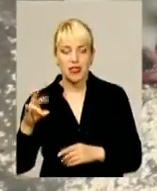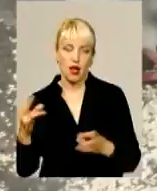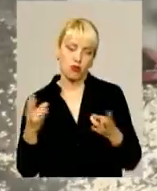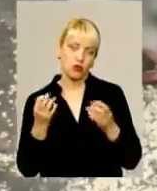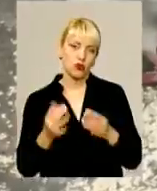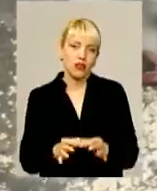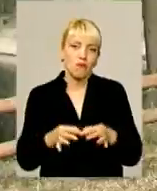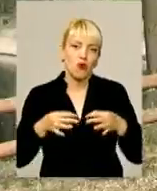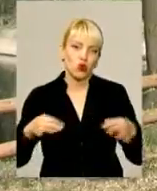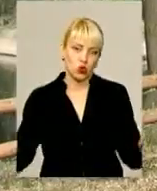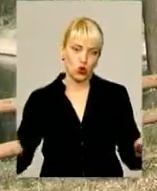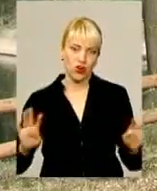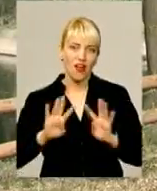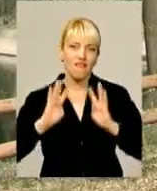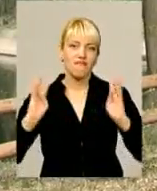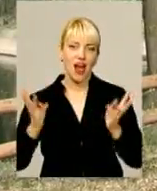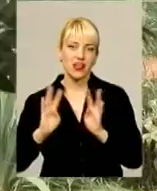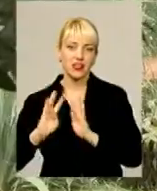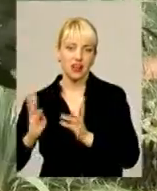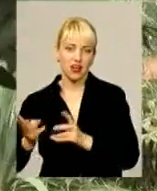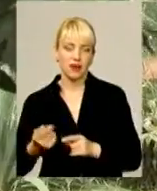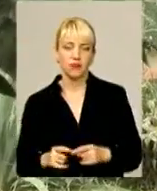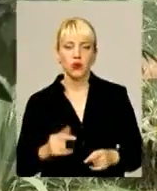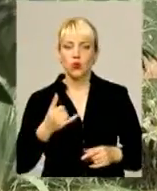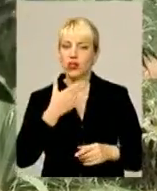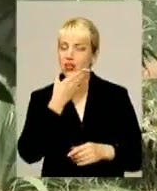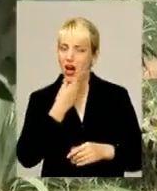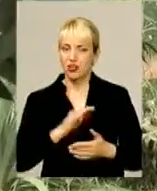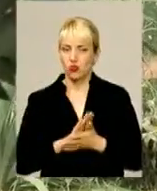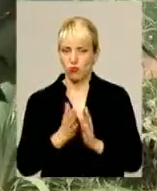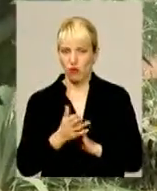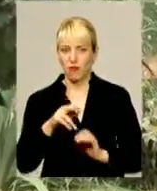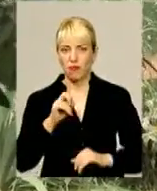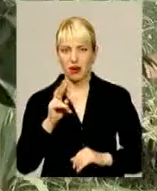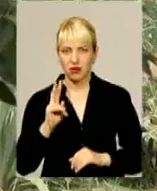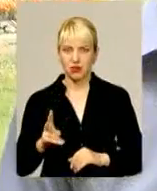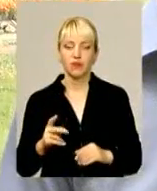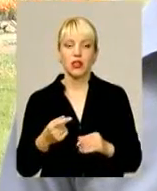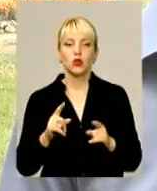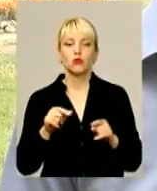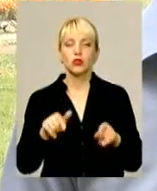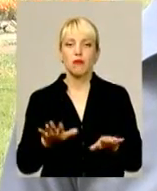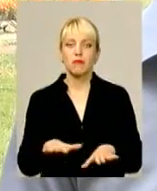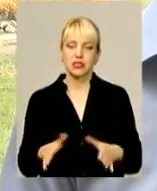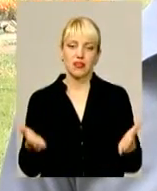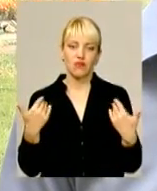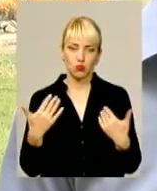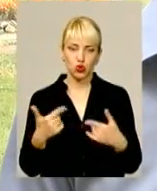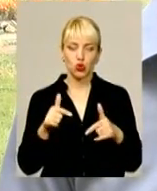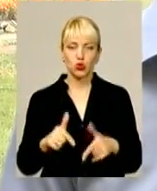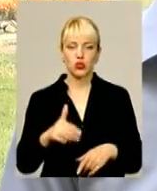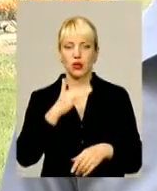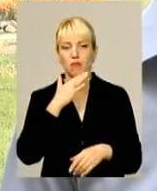просторі вольєри. Гарні умови у нас в парку, тому що це місто відпочинку сюди,